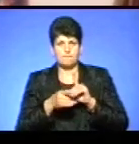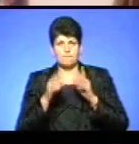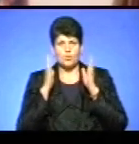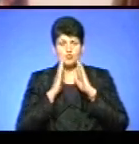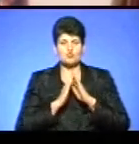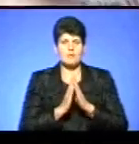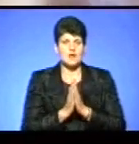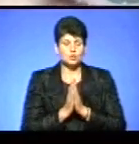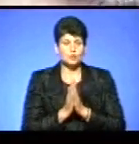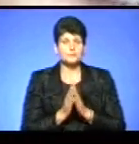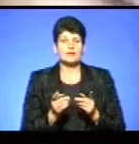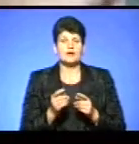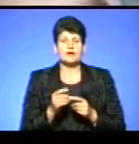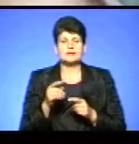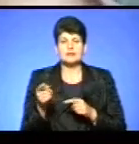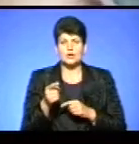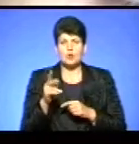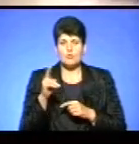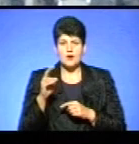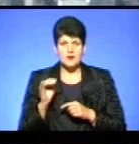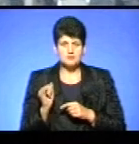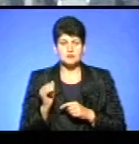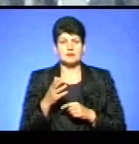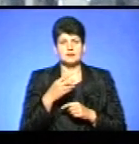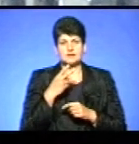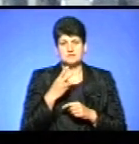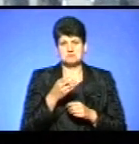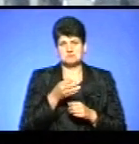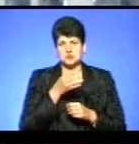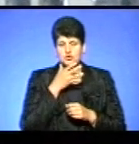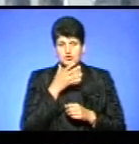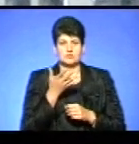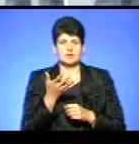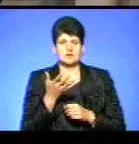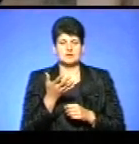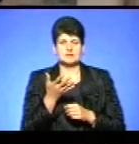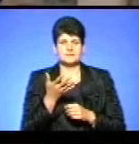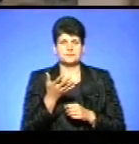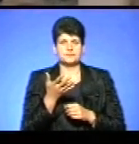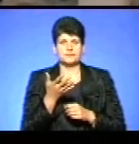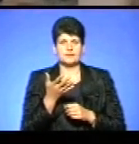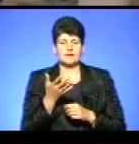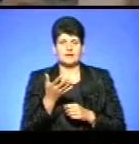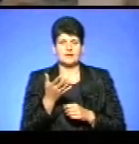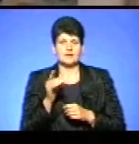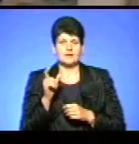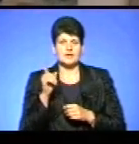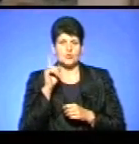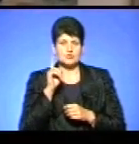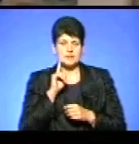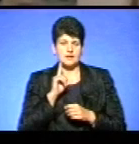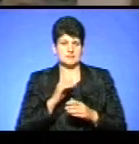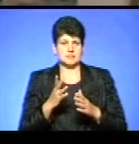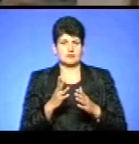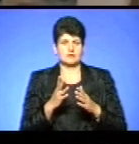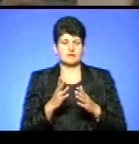Тернополянку Марино Нагару зацікавили картини із зображенням єрусалимських святин. «Безперечно, всі картини унікальні, чудові,